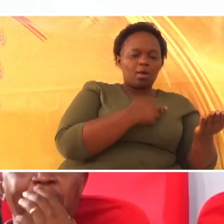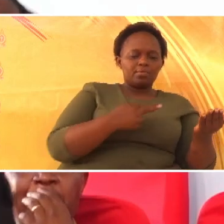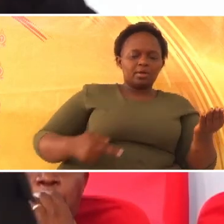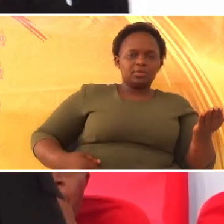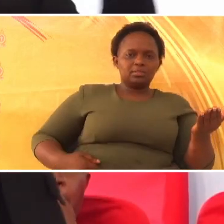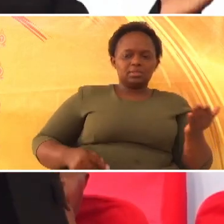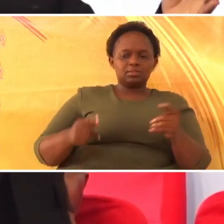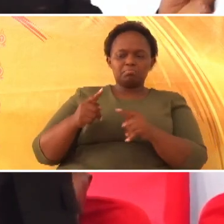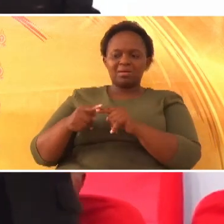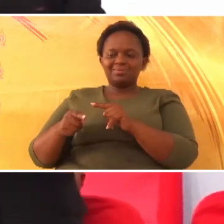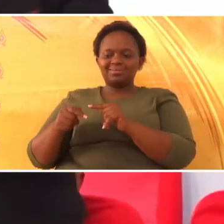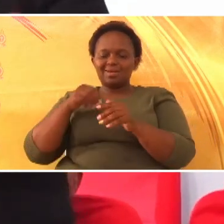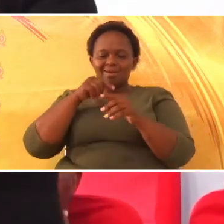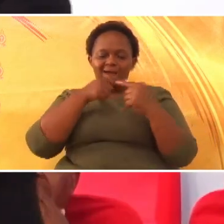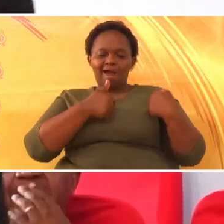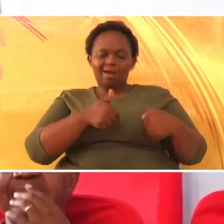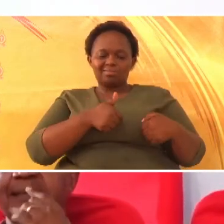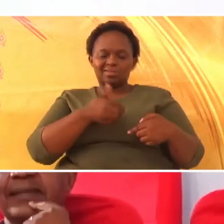hayuko pamoja na au.